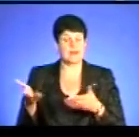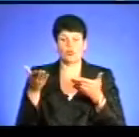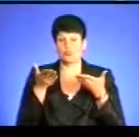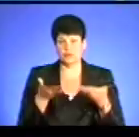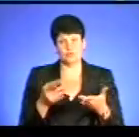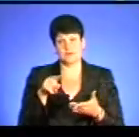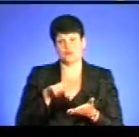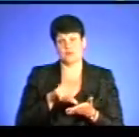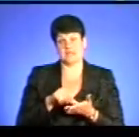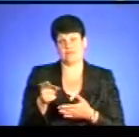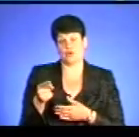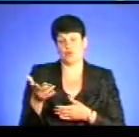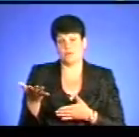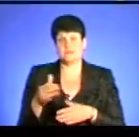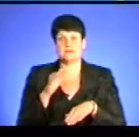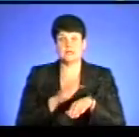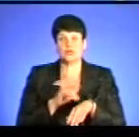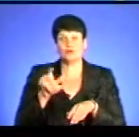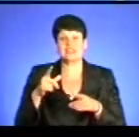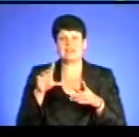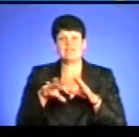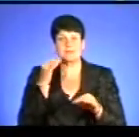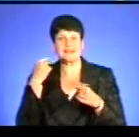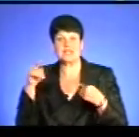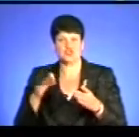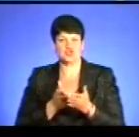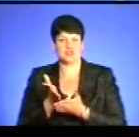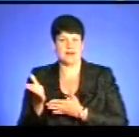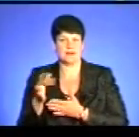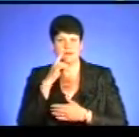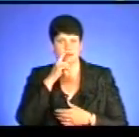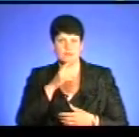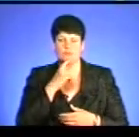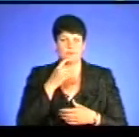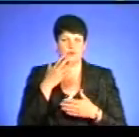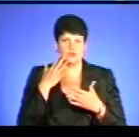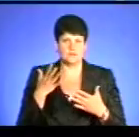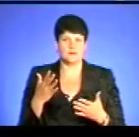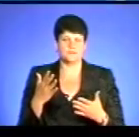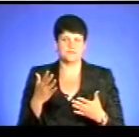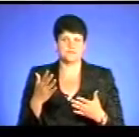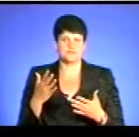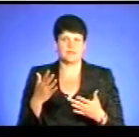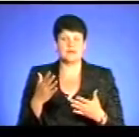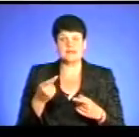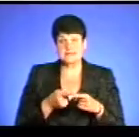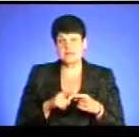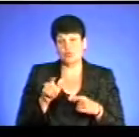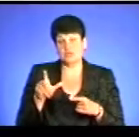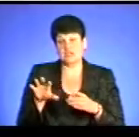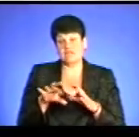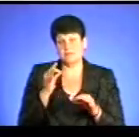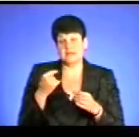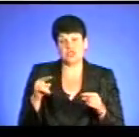в Тернополі, тому що це фактично люди, які вибрали інший шлях, які не визнають агресії, які їдуть по тертоліку інверсера. Це, скажімо так, люди, які вибрали іншу